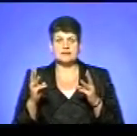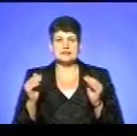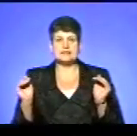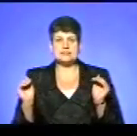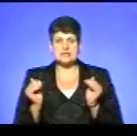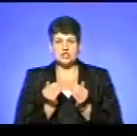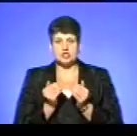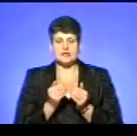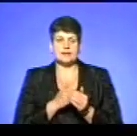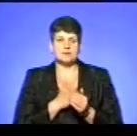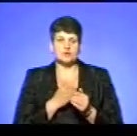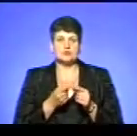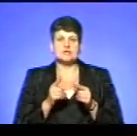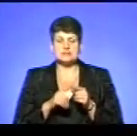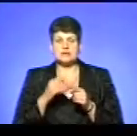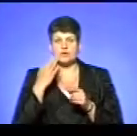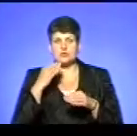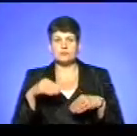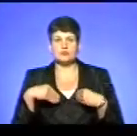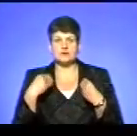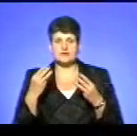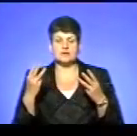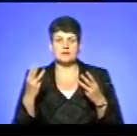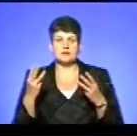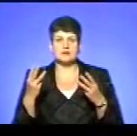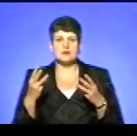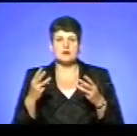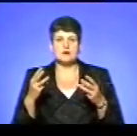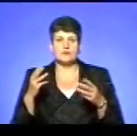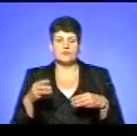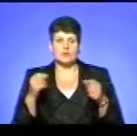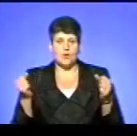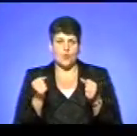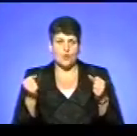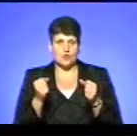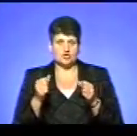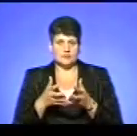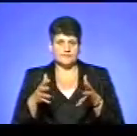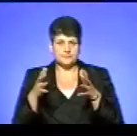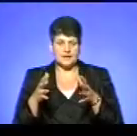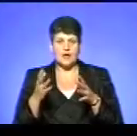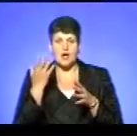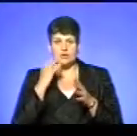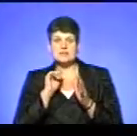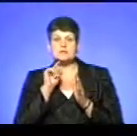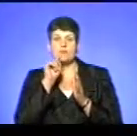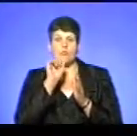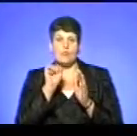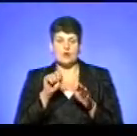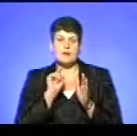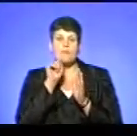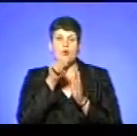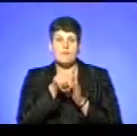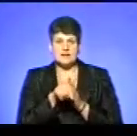температури, це коли подавалися водяні стволи на охолодження, і вже після цього, коли ми змогли попасти на саму базу і